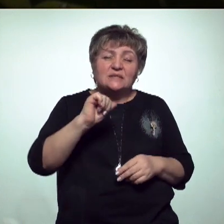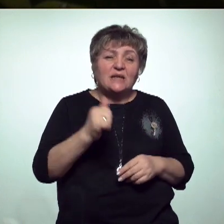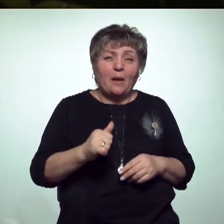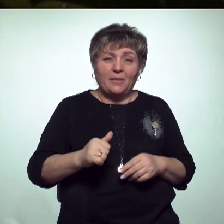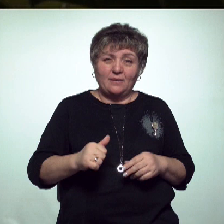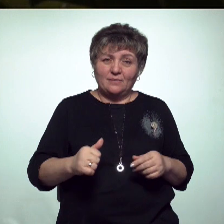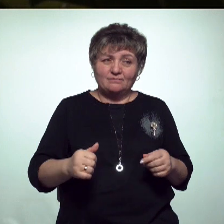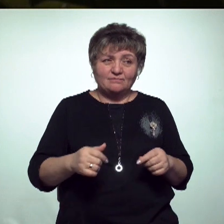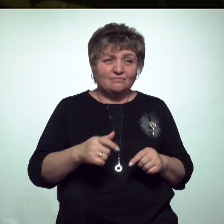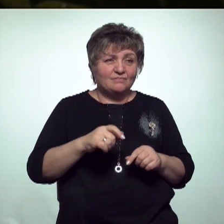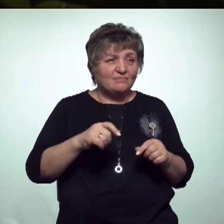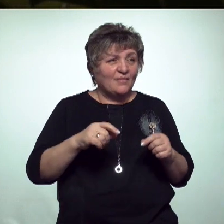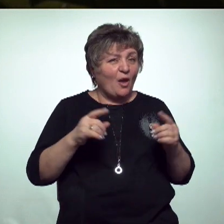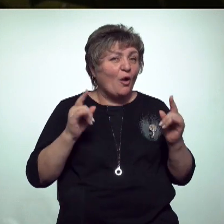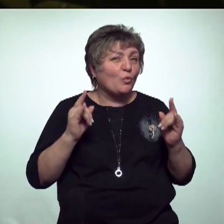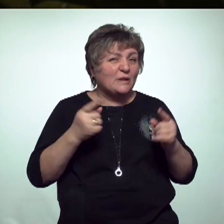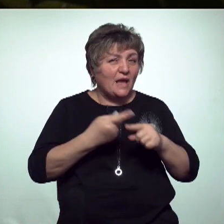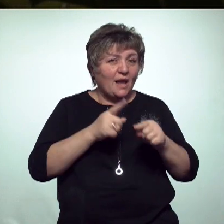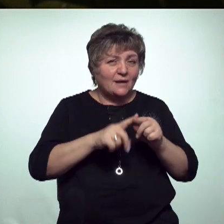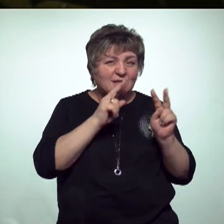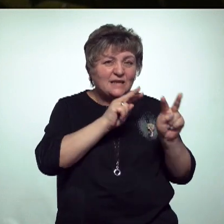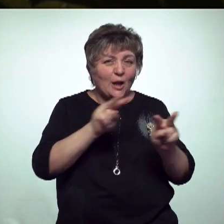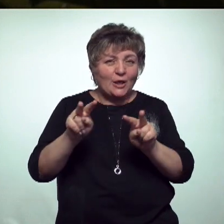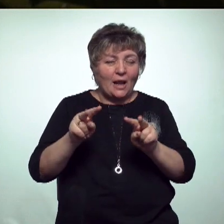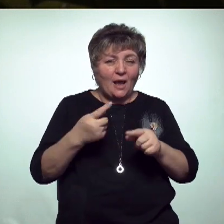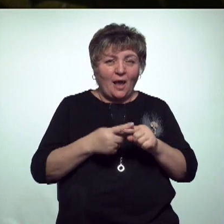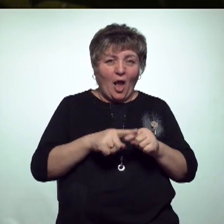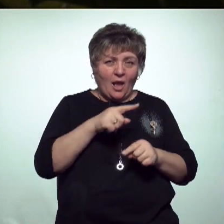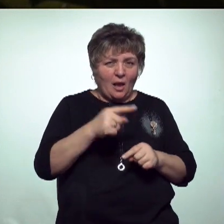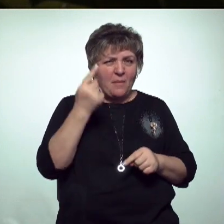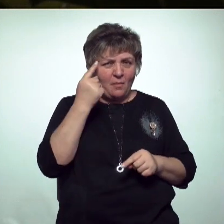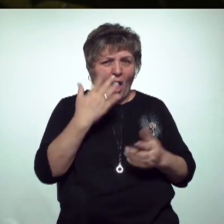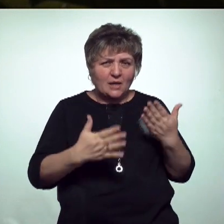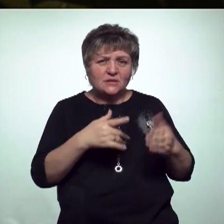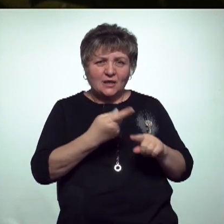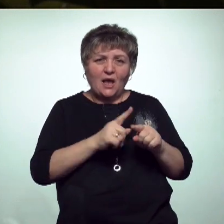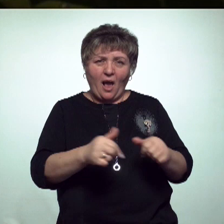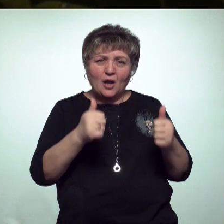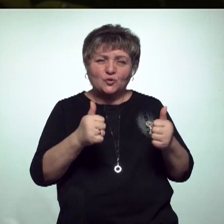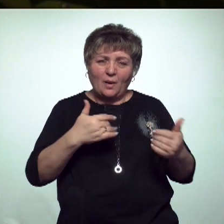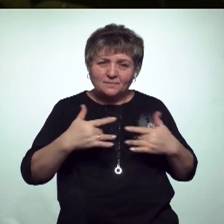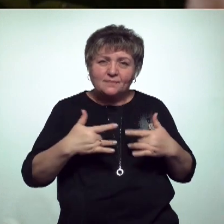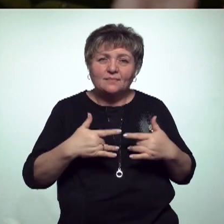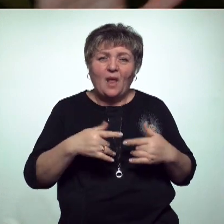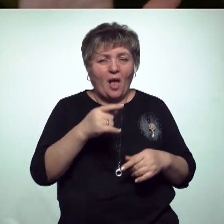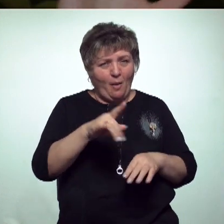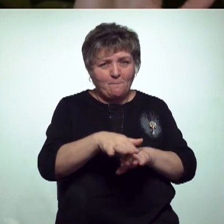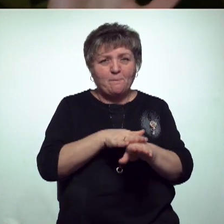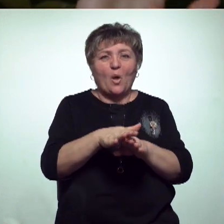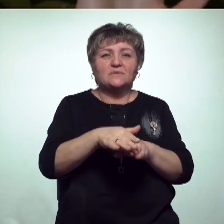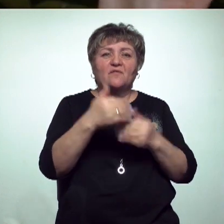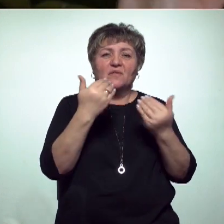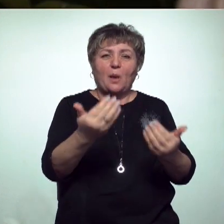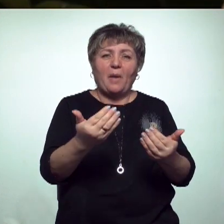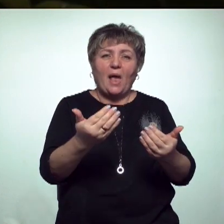крутые зрители, мне кажется. Потому что либо они принимают. Если ты круто это делаешь, играешь, то они полностью в тебе.